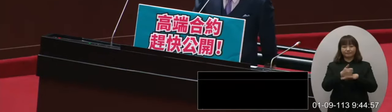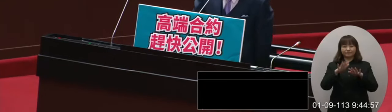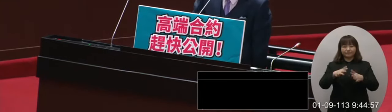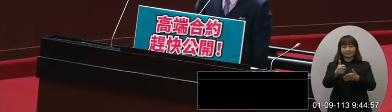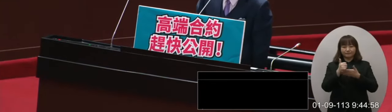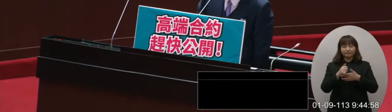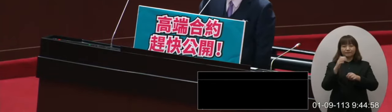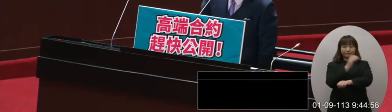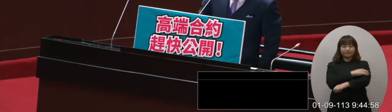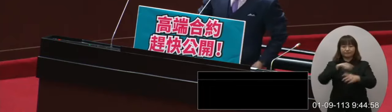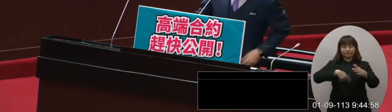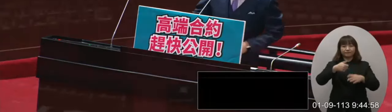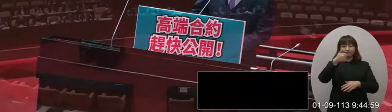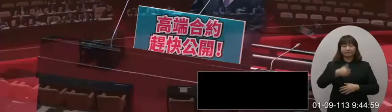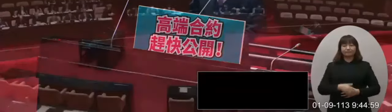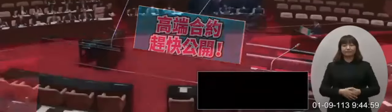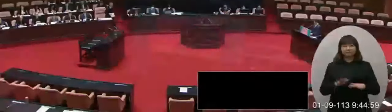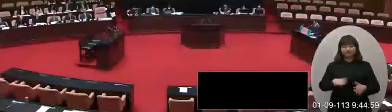陳建仁議